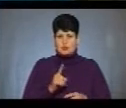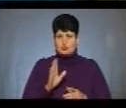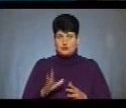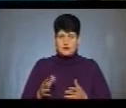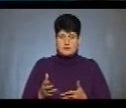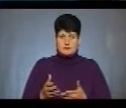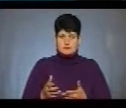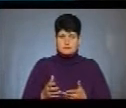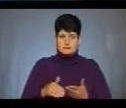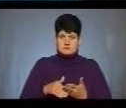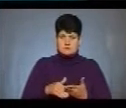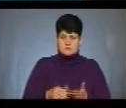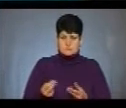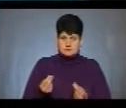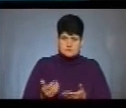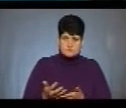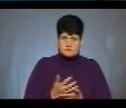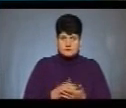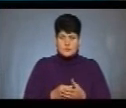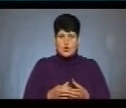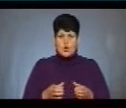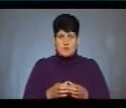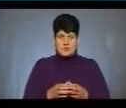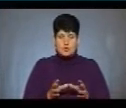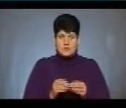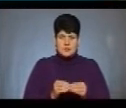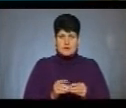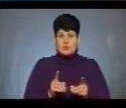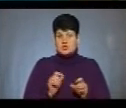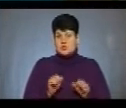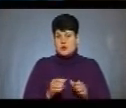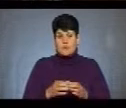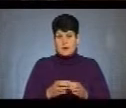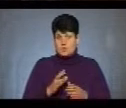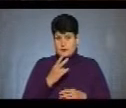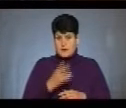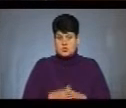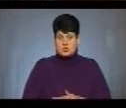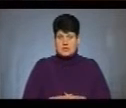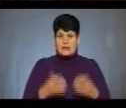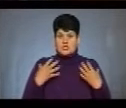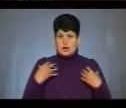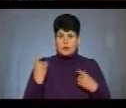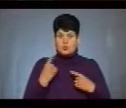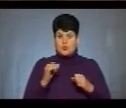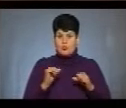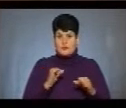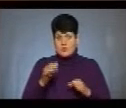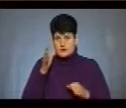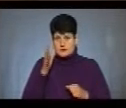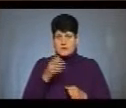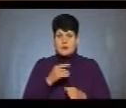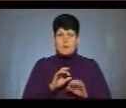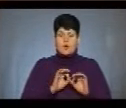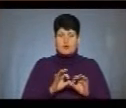спонсорів, плюс буде громада, об'єднання громади, може громада якось, будемо бачити. Начальниця обласного управління освіти Ольга